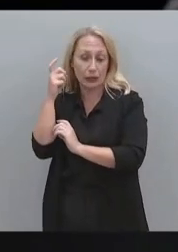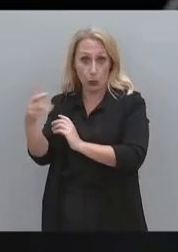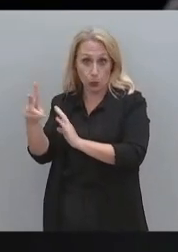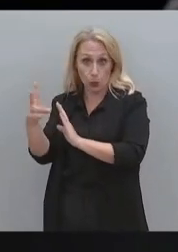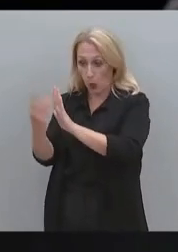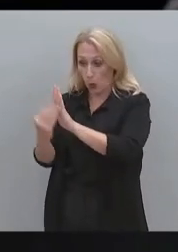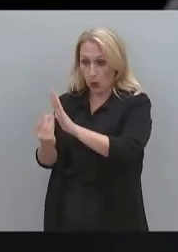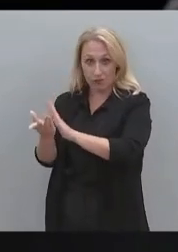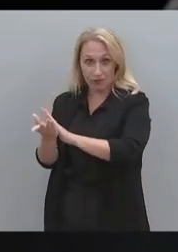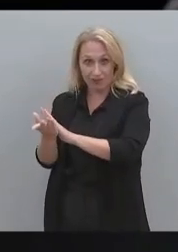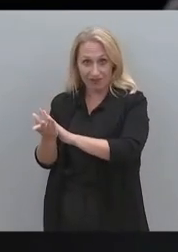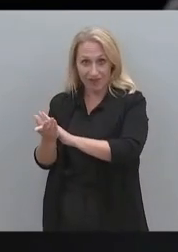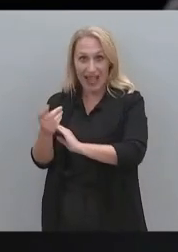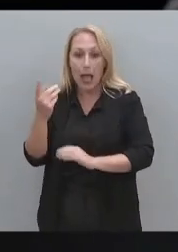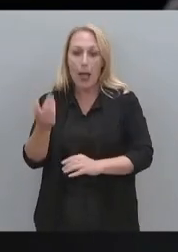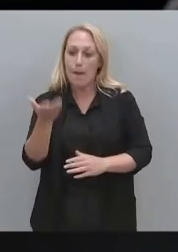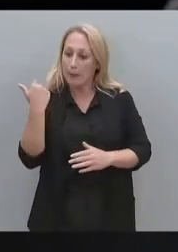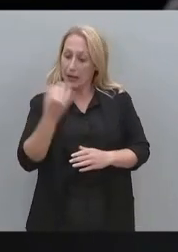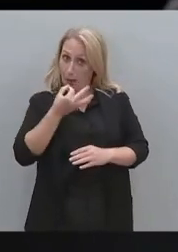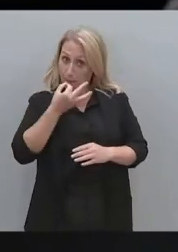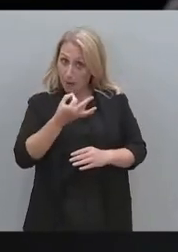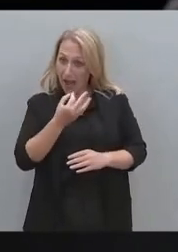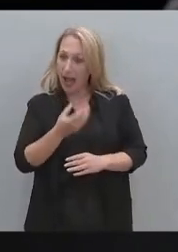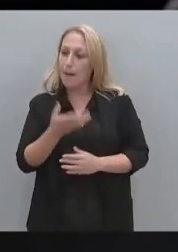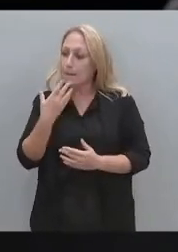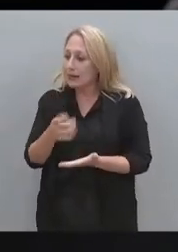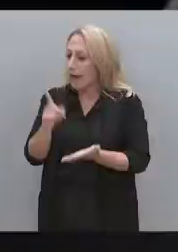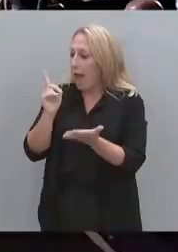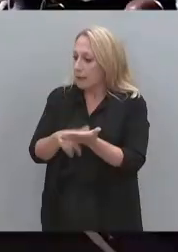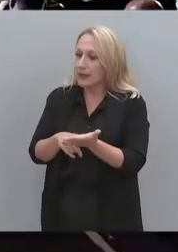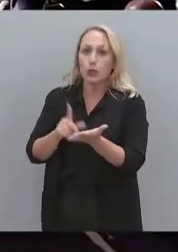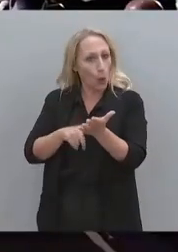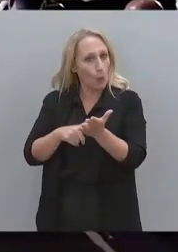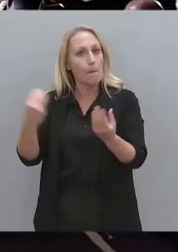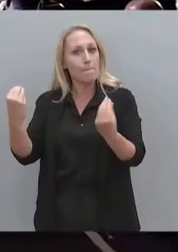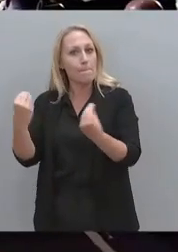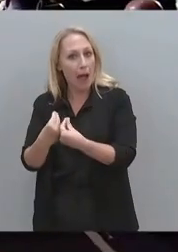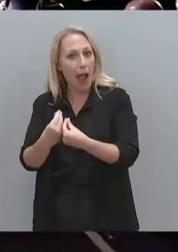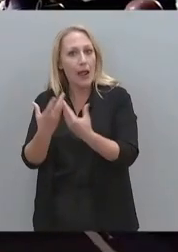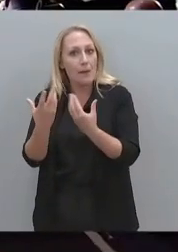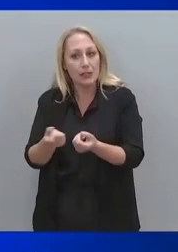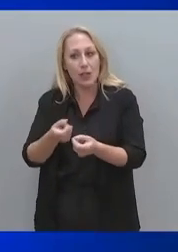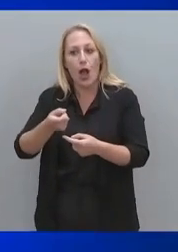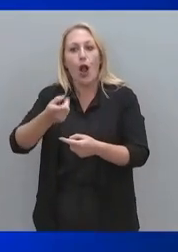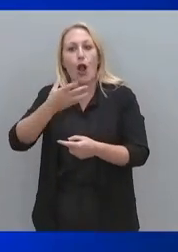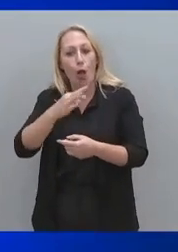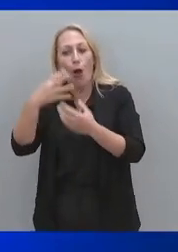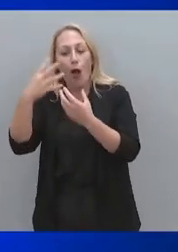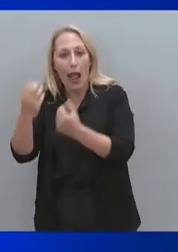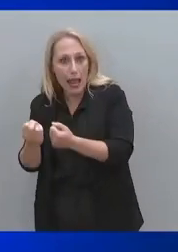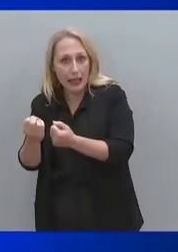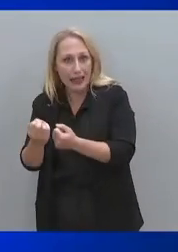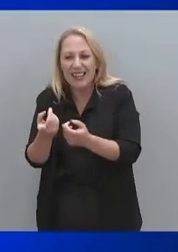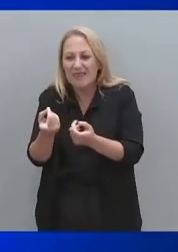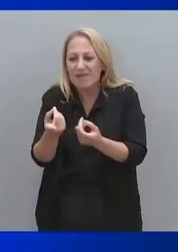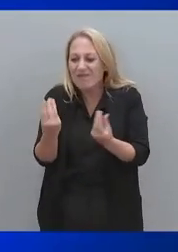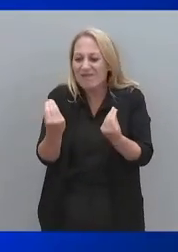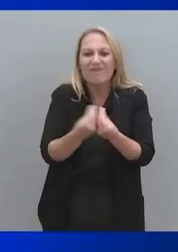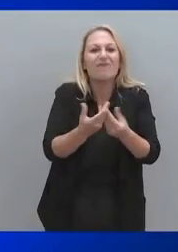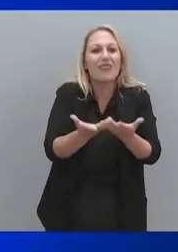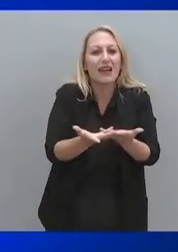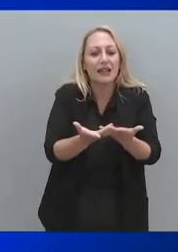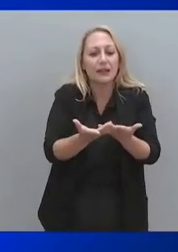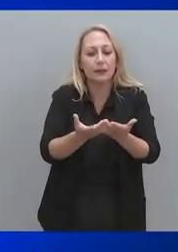τεκμηριωμένοι, γνωρίζετε τους λόγους. Ευχαριστώ. Εγώ είμαι ότι έχω απαντήσει εξαντλητικά στο